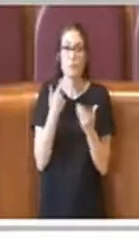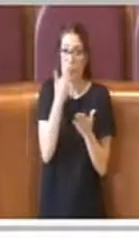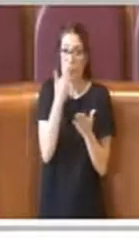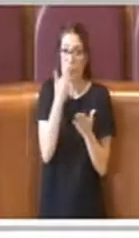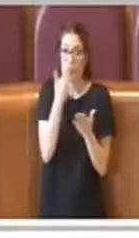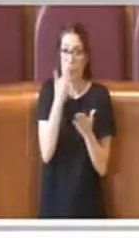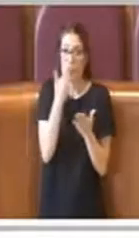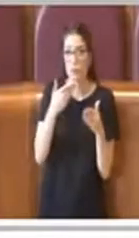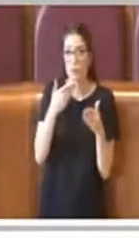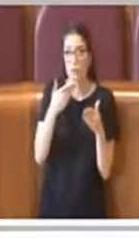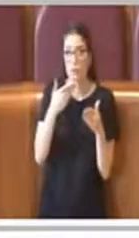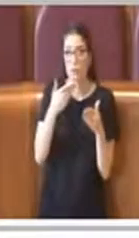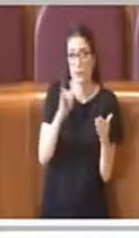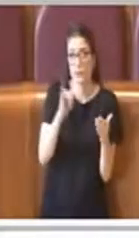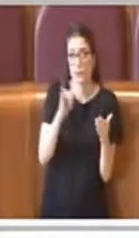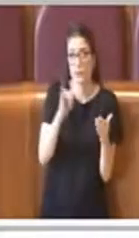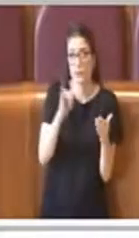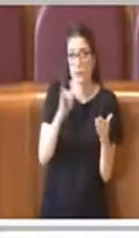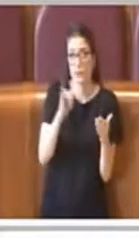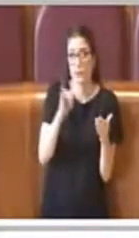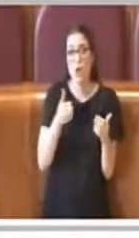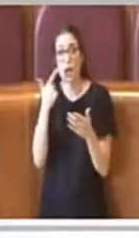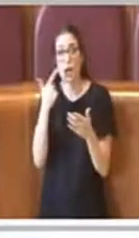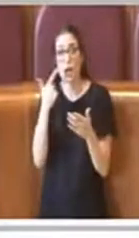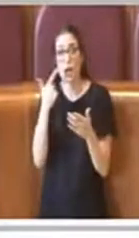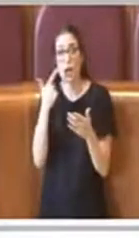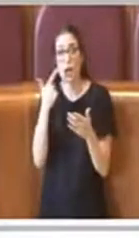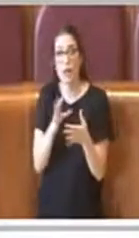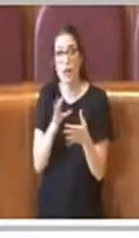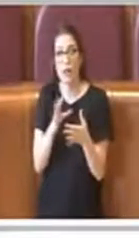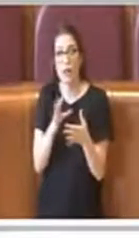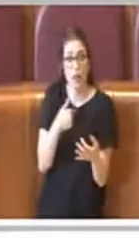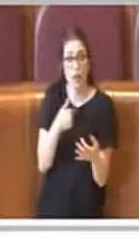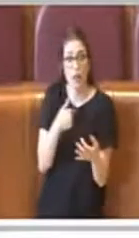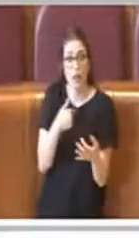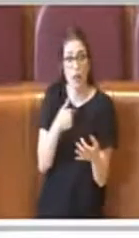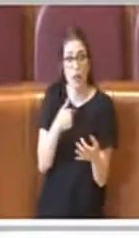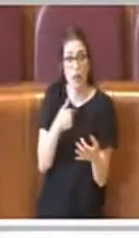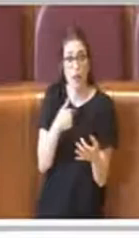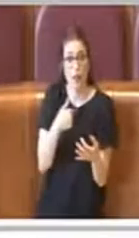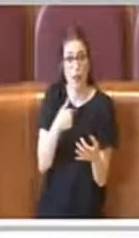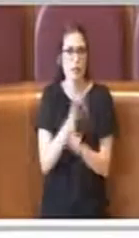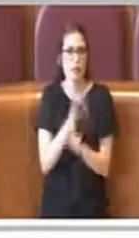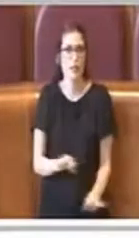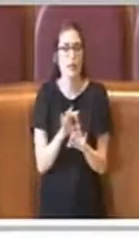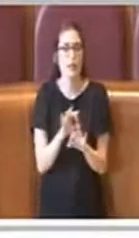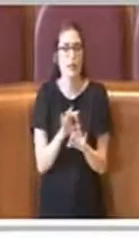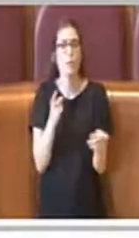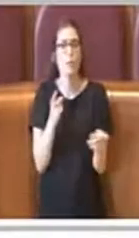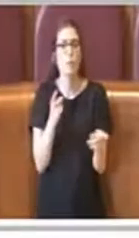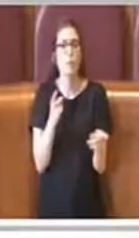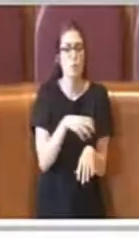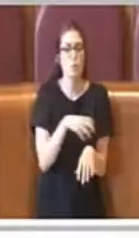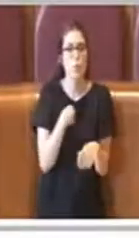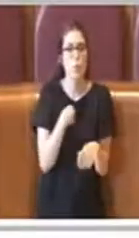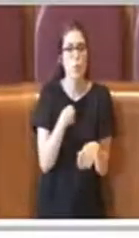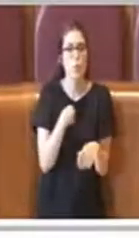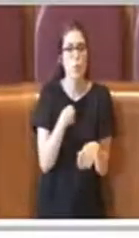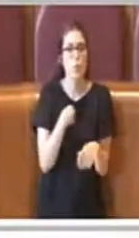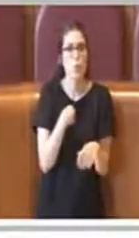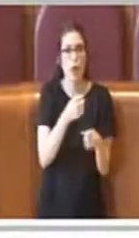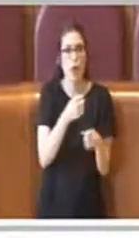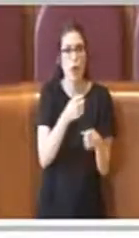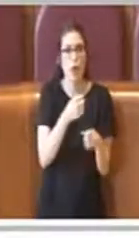sì l'adeguamento ha un termine, ma è anche vero che se non ci si adegua nel termine non succede nulla, non appena la consulta si adegua, non